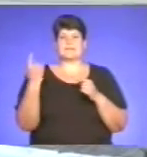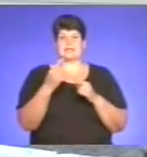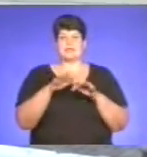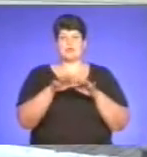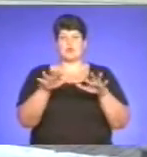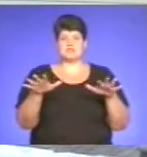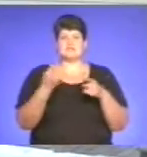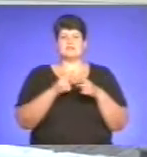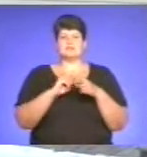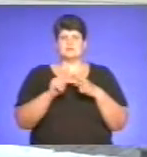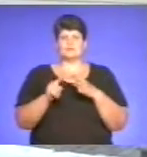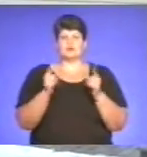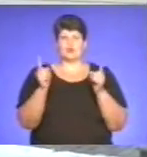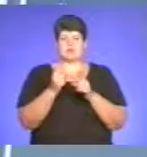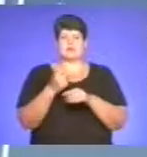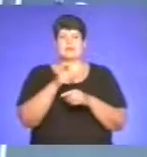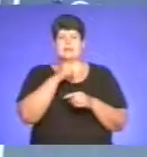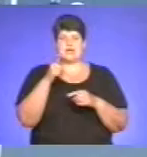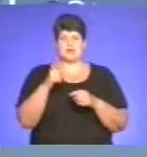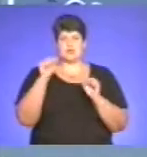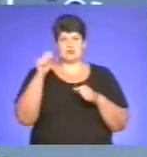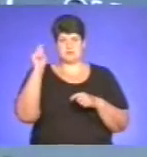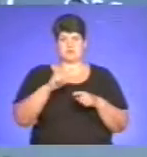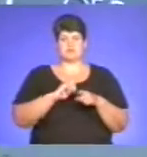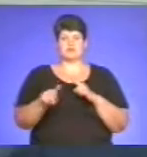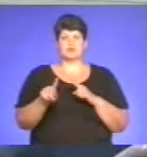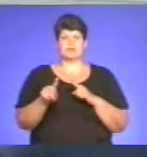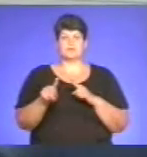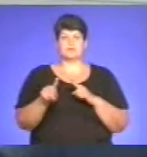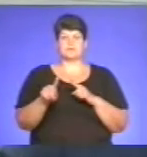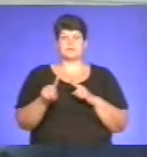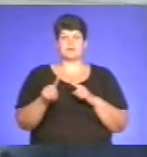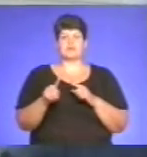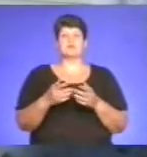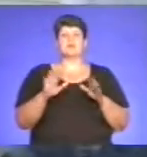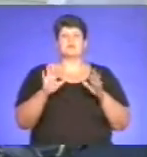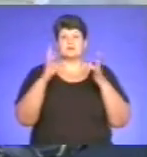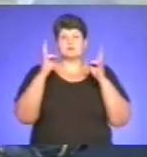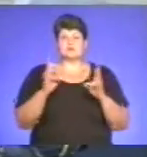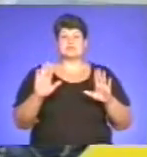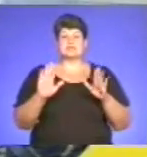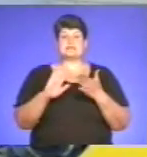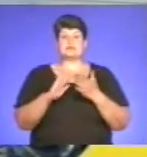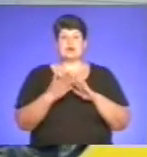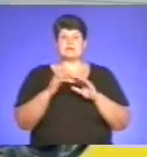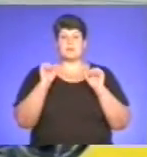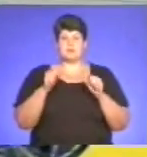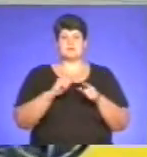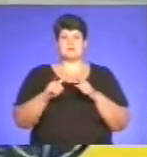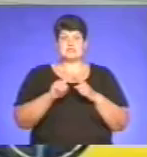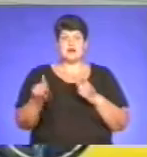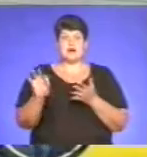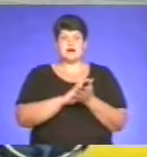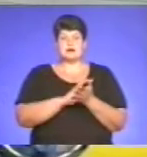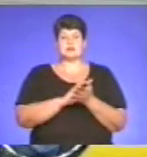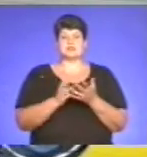приїхати до хворого, незалежно від адміністративного розташування. При чрезвычайній ситуації ми можемо сразу же собрать кулак сил і